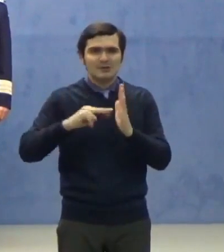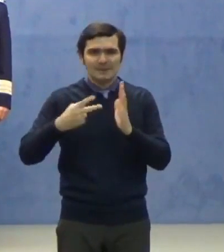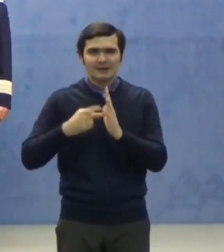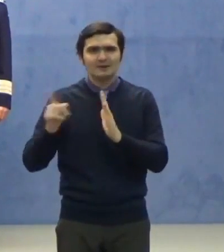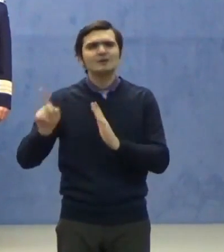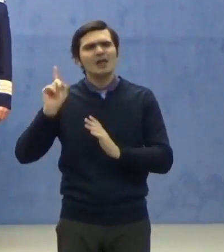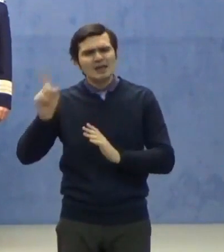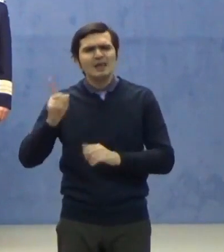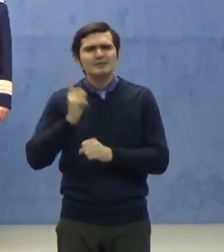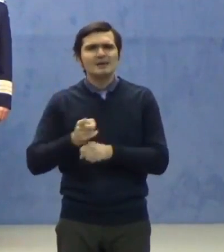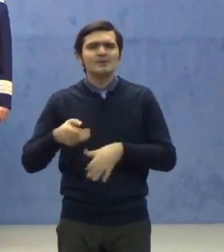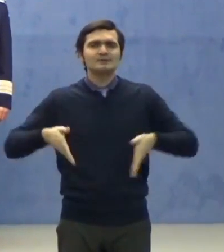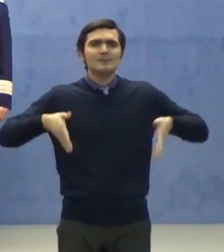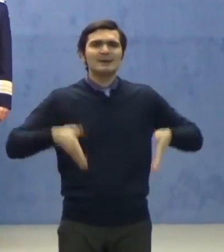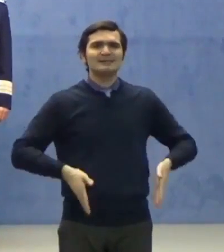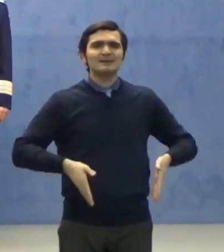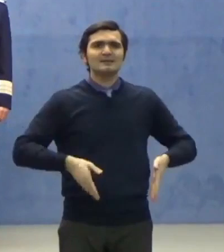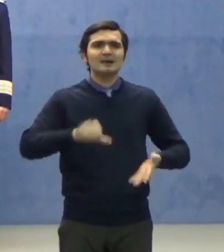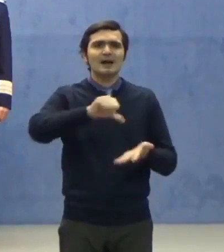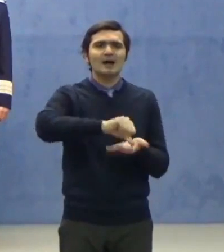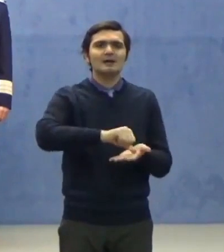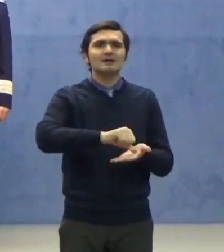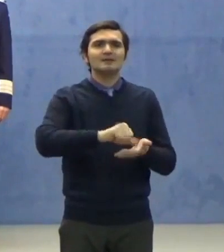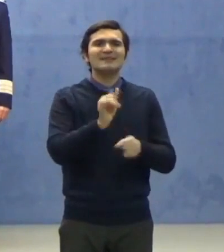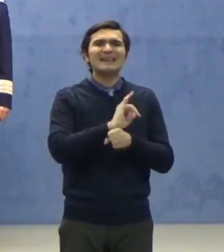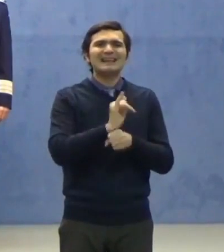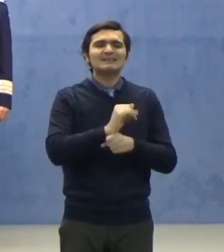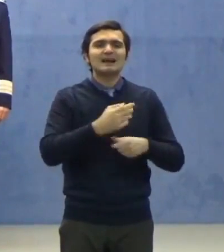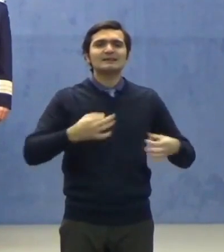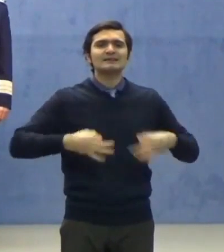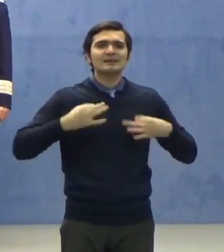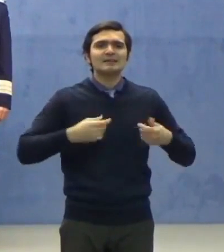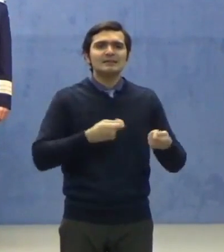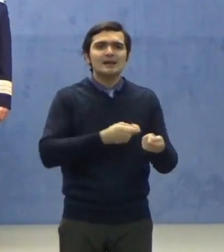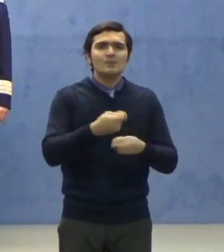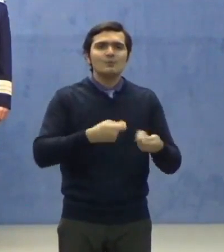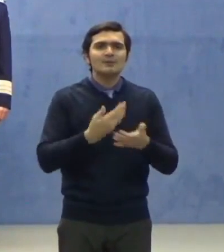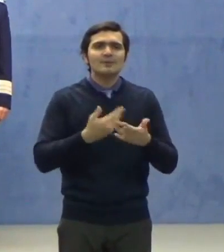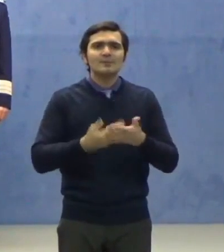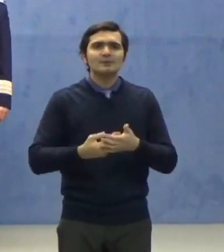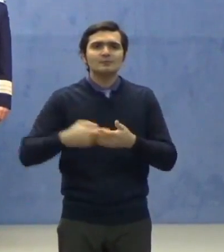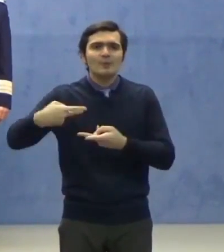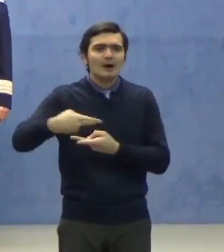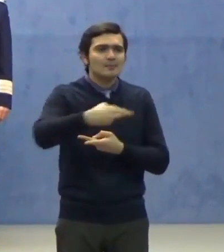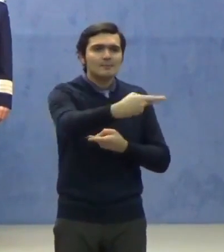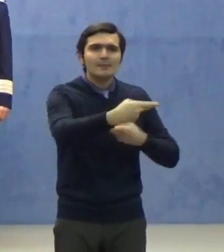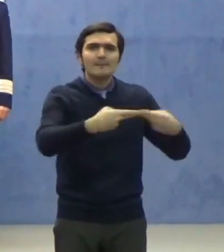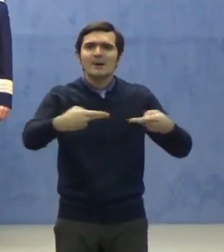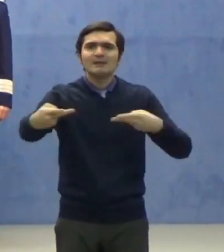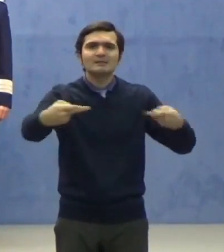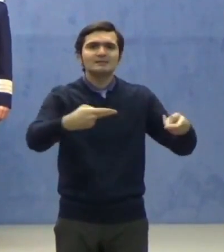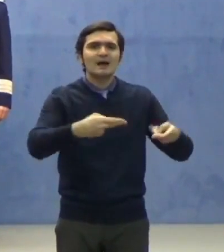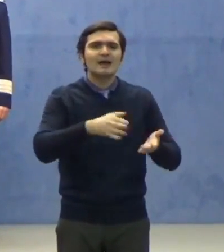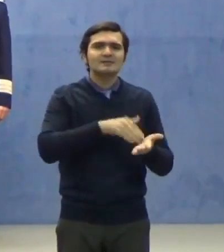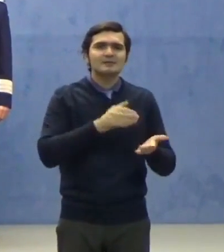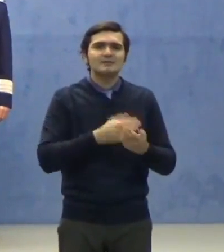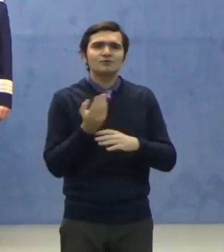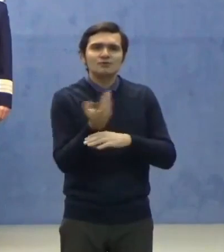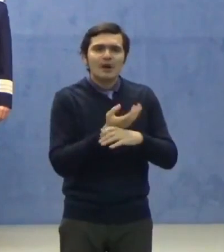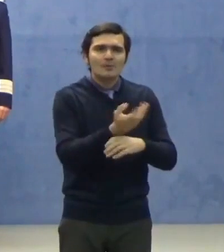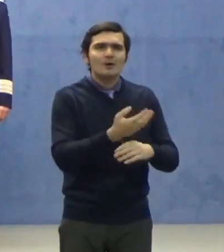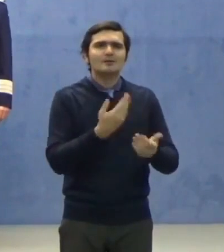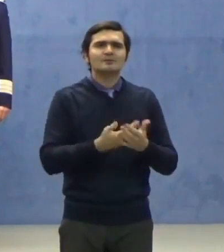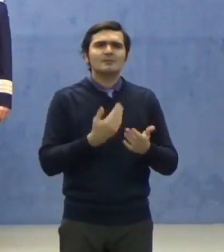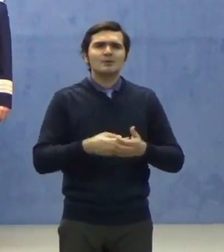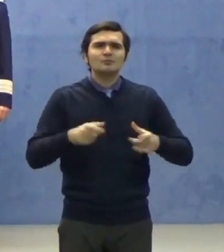prezenta la direcțiile de sănătate publică, în vederea repartizării la serviciile de ambulanță, unitățile de primiri